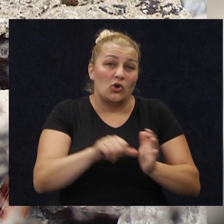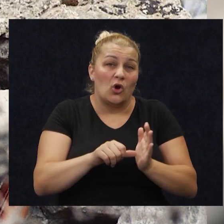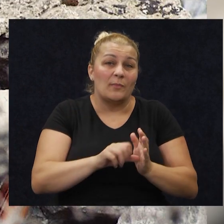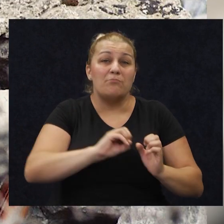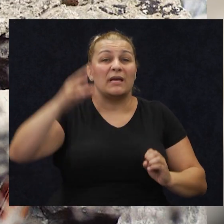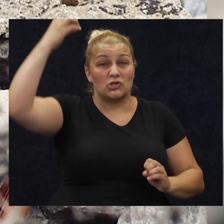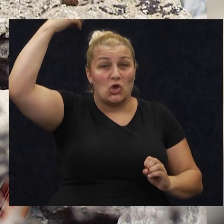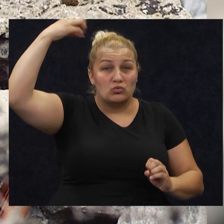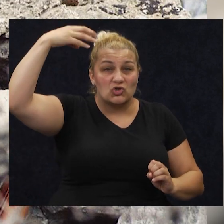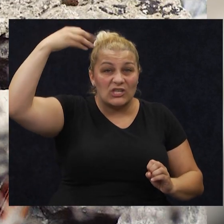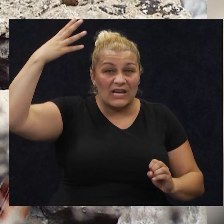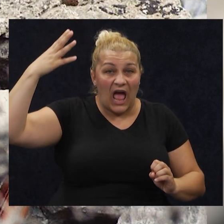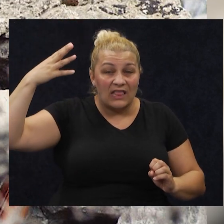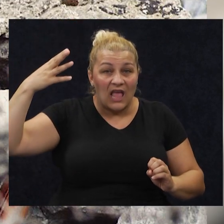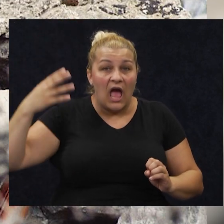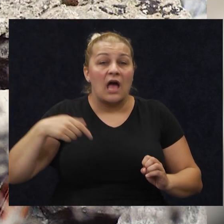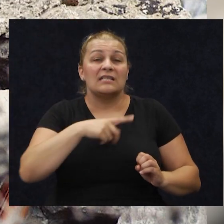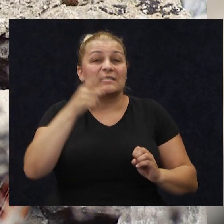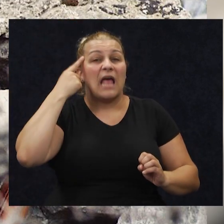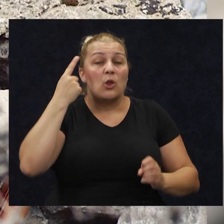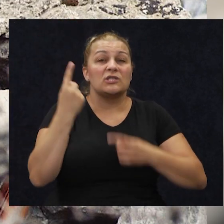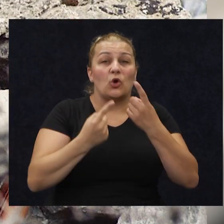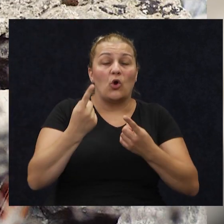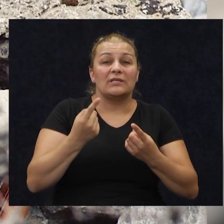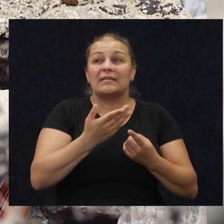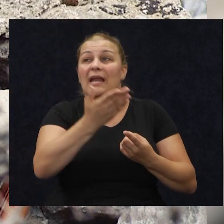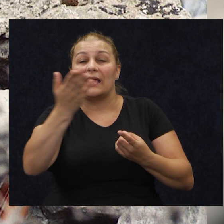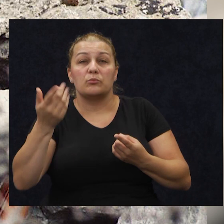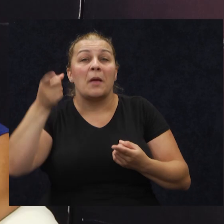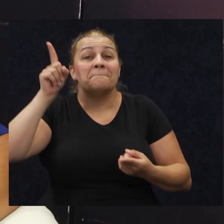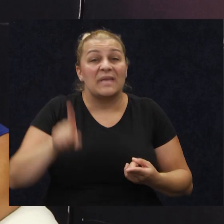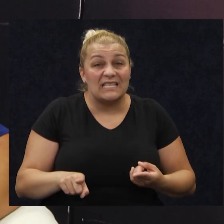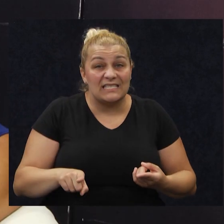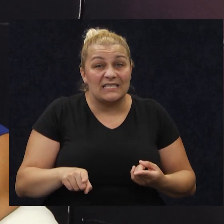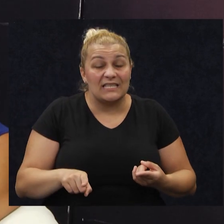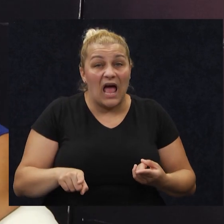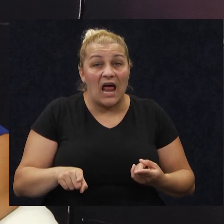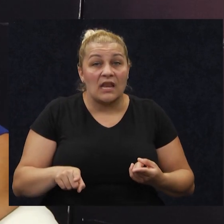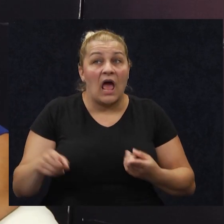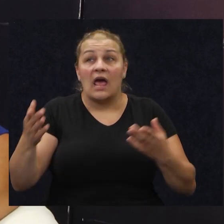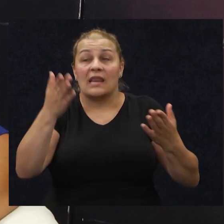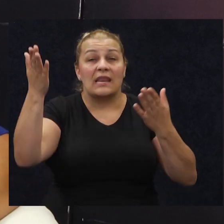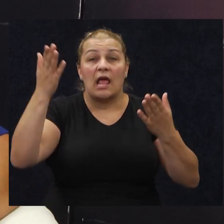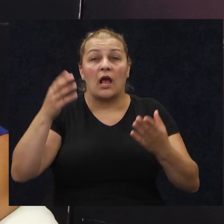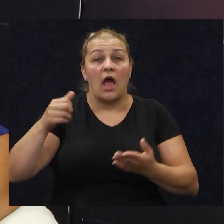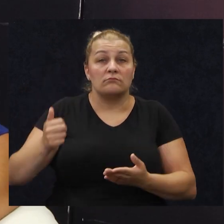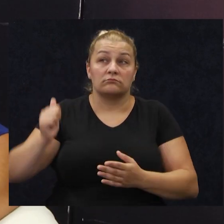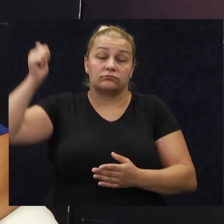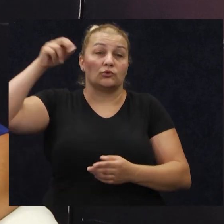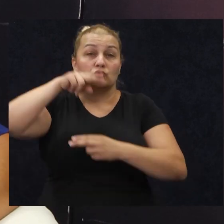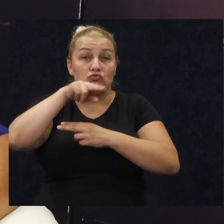tuširanja, a znalo se dogodi da budem negdje mjesec dana na nekoj čuki,